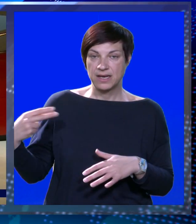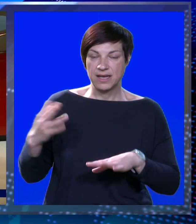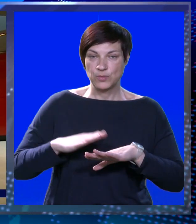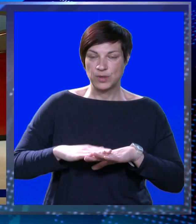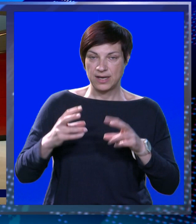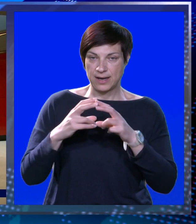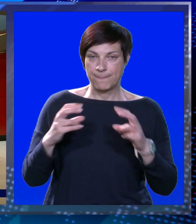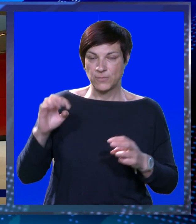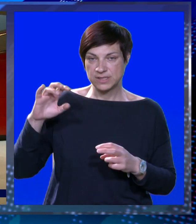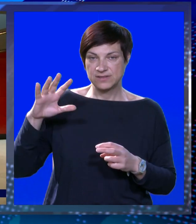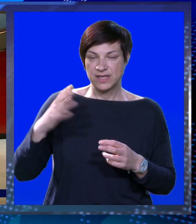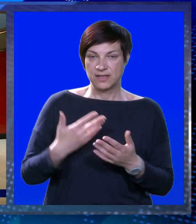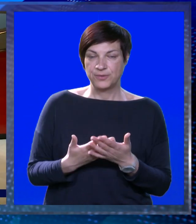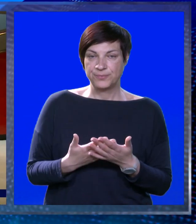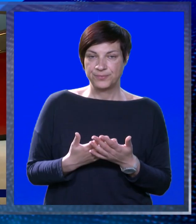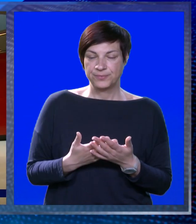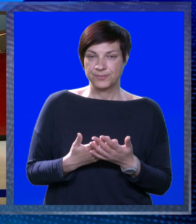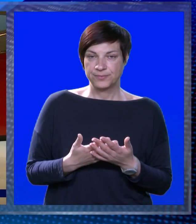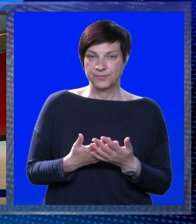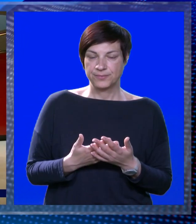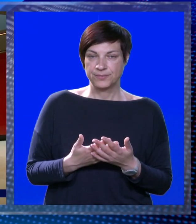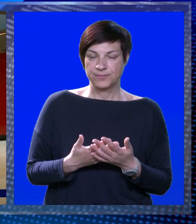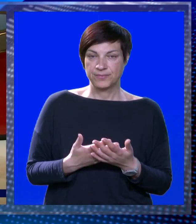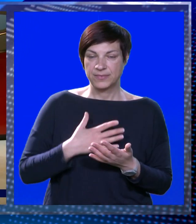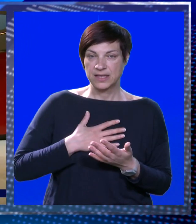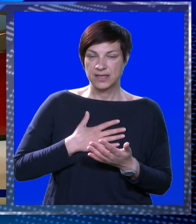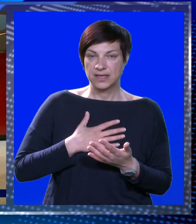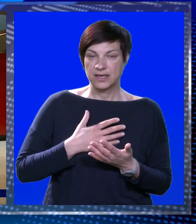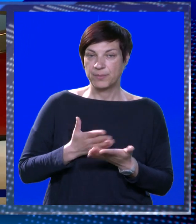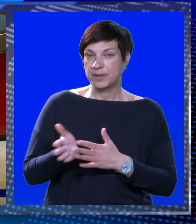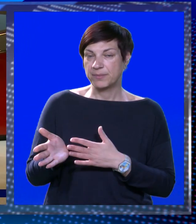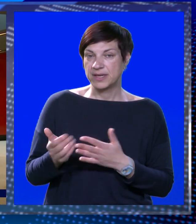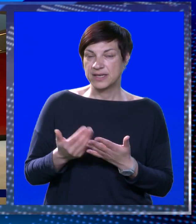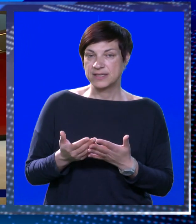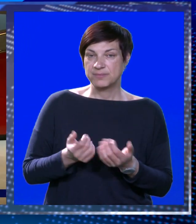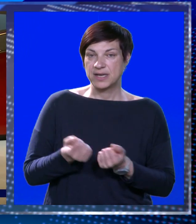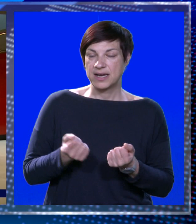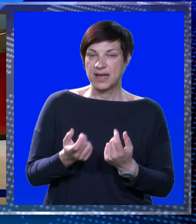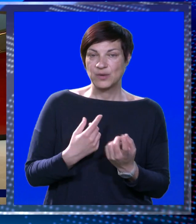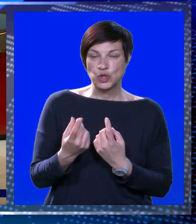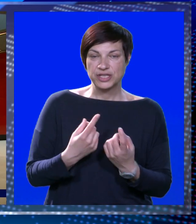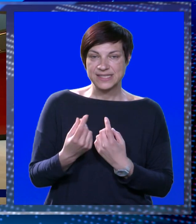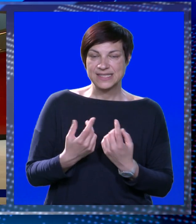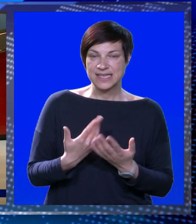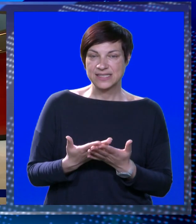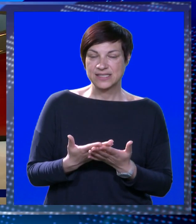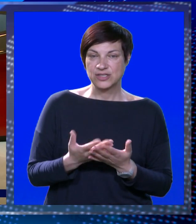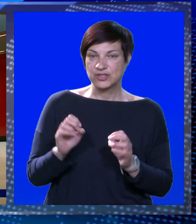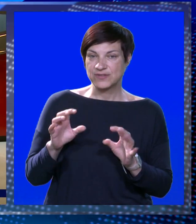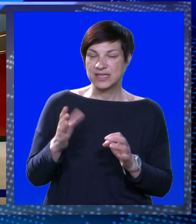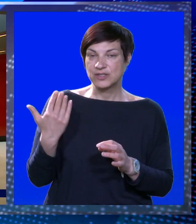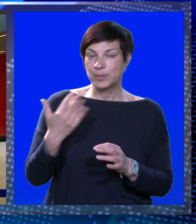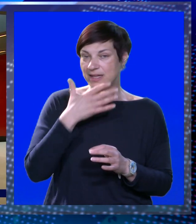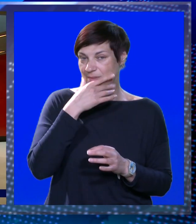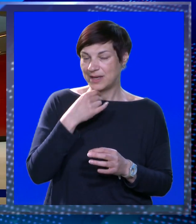euro, na što? Na svjetlo. Na svjetlo? Pa ja bi i to preusmjera na autocestu, iskreno. Ona